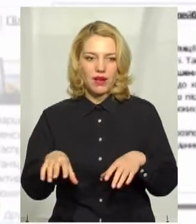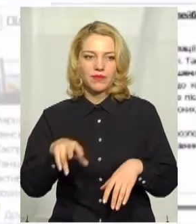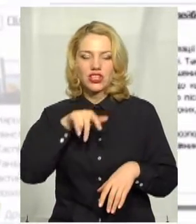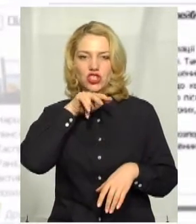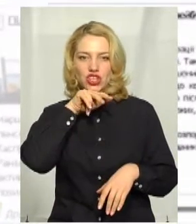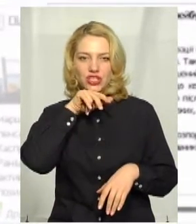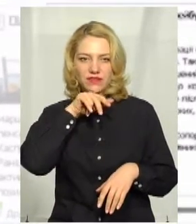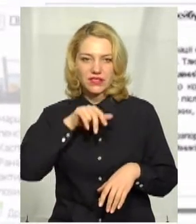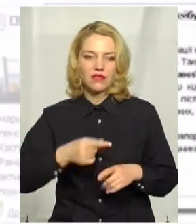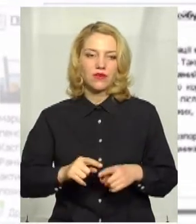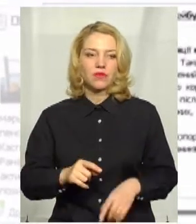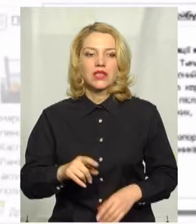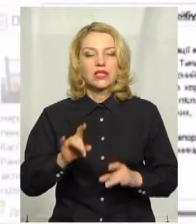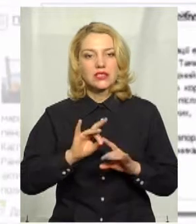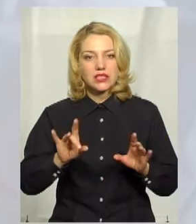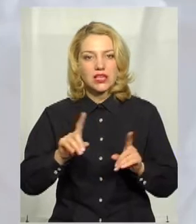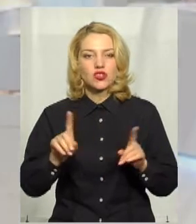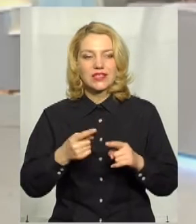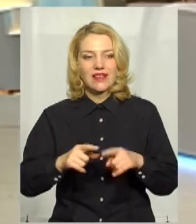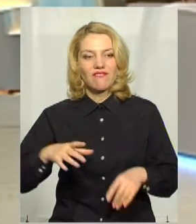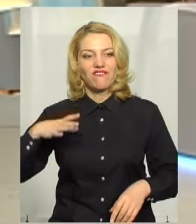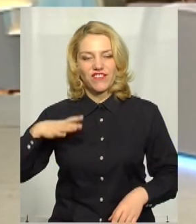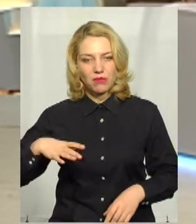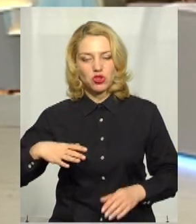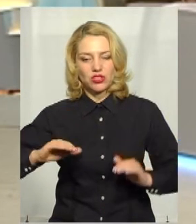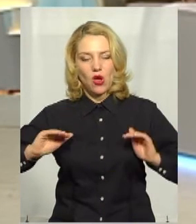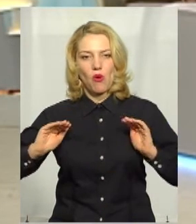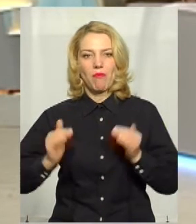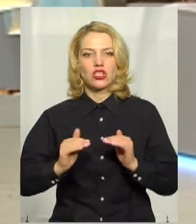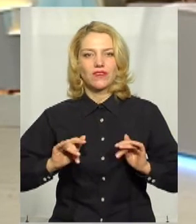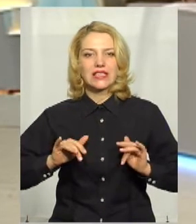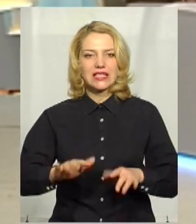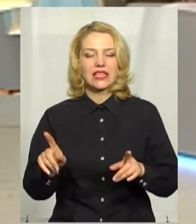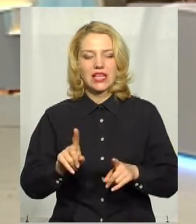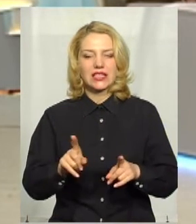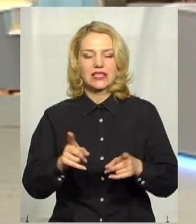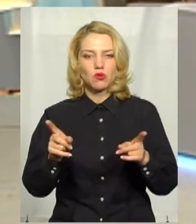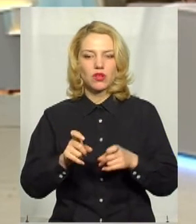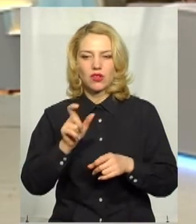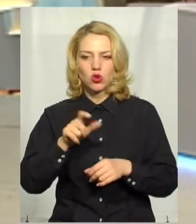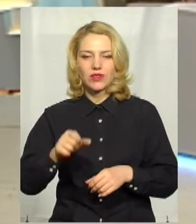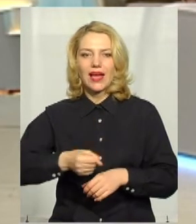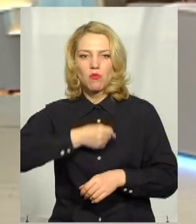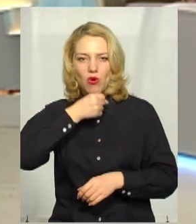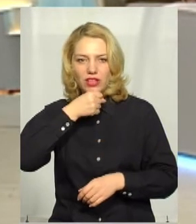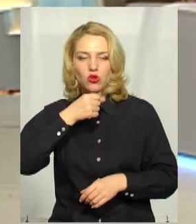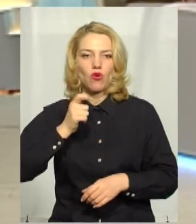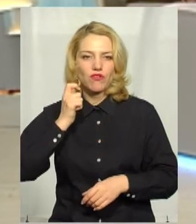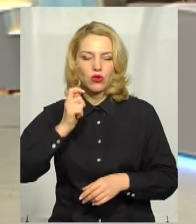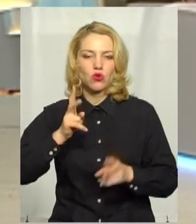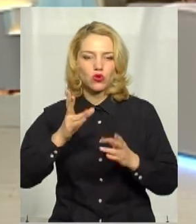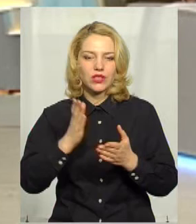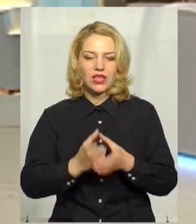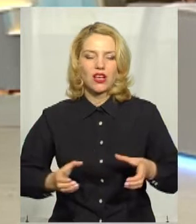Чернівців Олексій Каспрук зазначив, що це вимушений обмежувальний захід, який спонукатиме людей похилого віку, які є